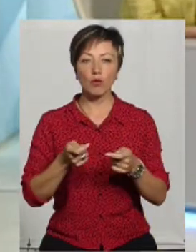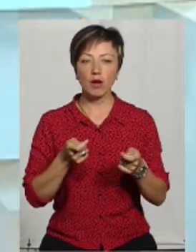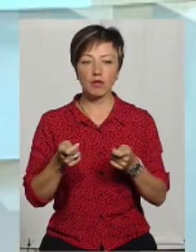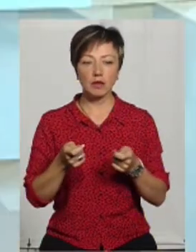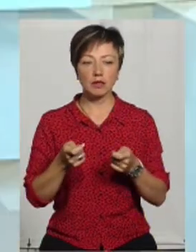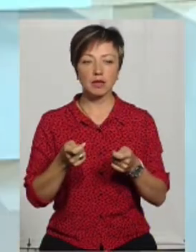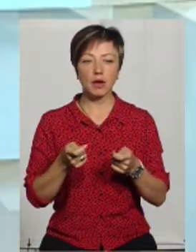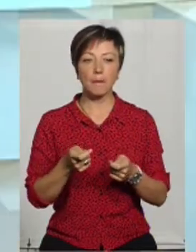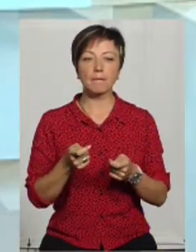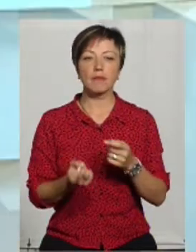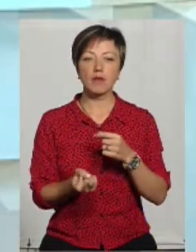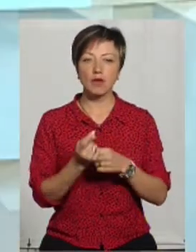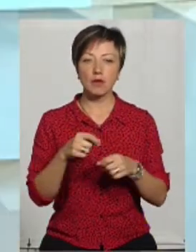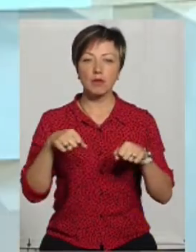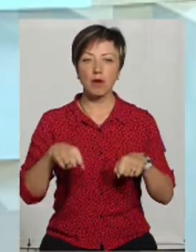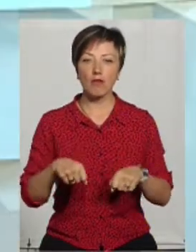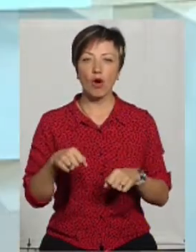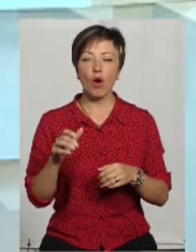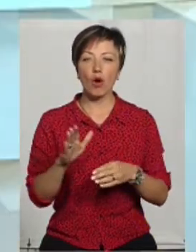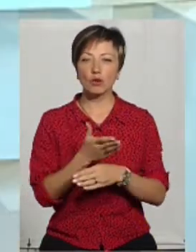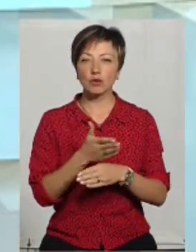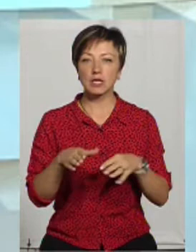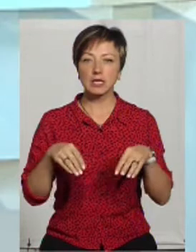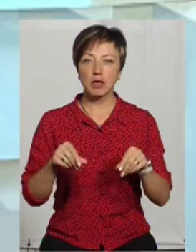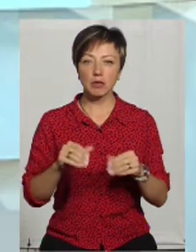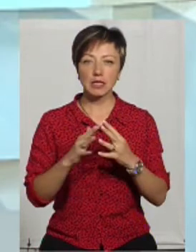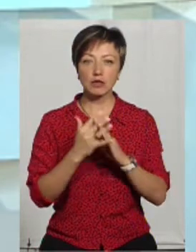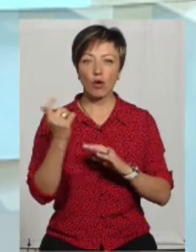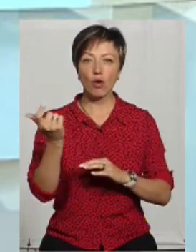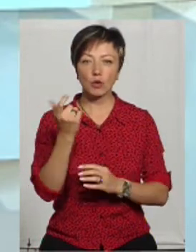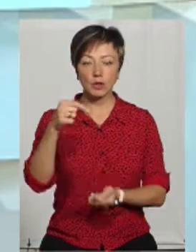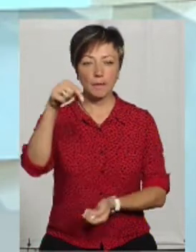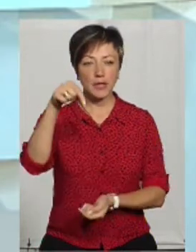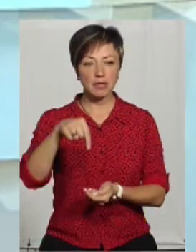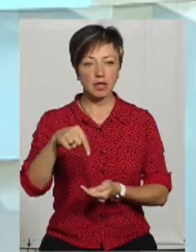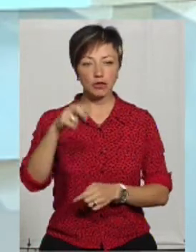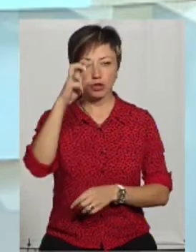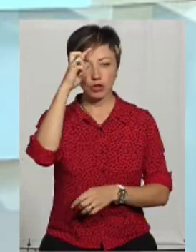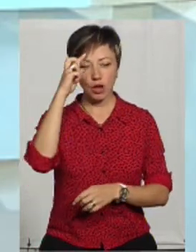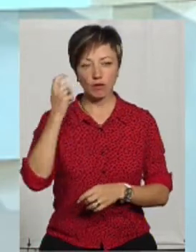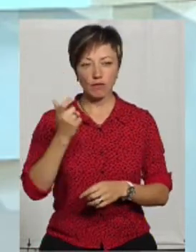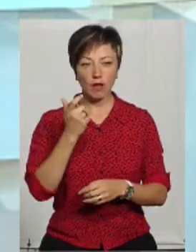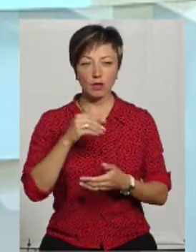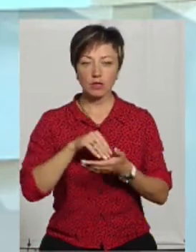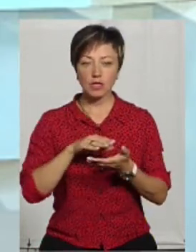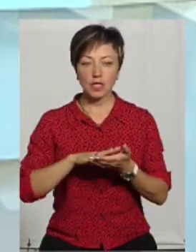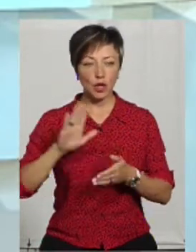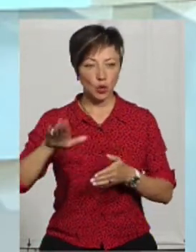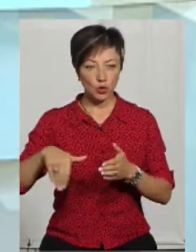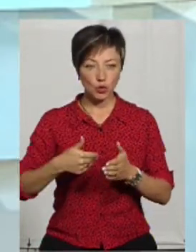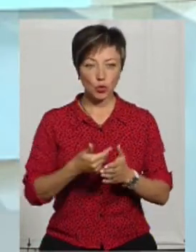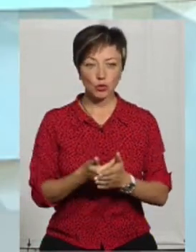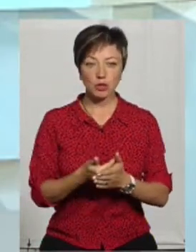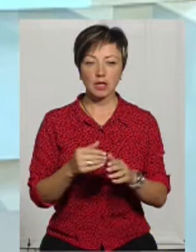набуло право розпоряджатися землями сільськогосподарського призначення державної власності. І з того часу